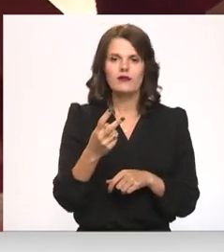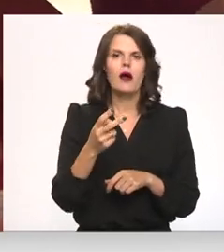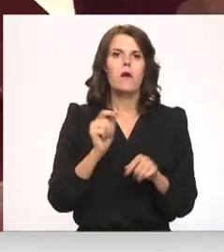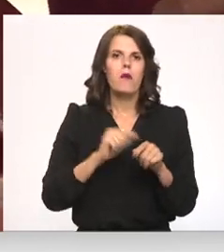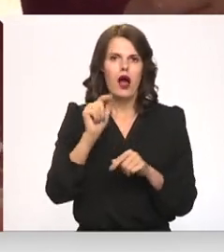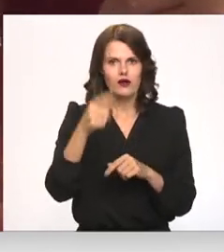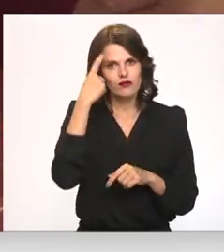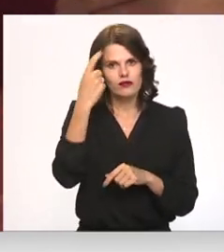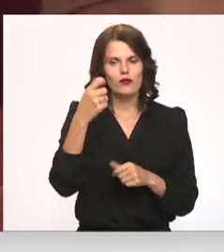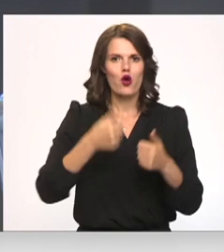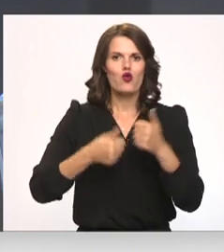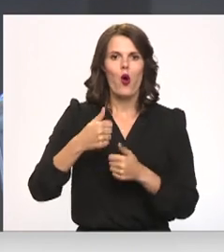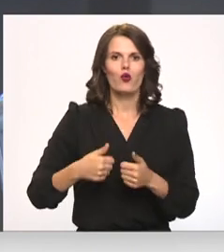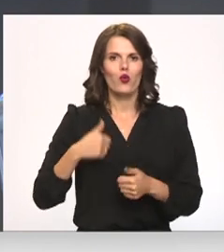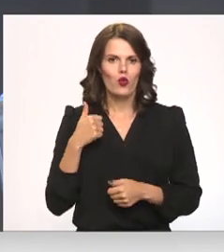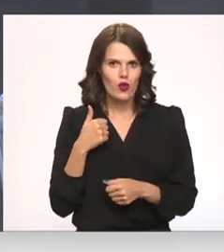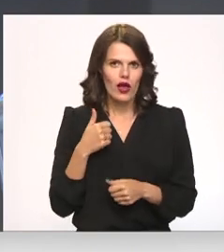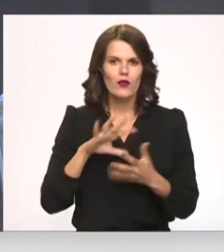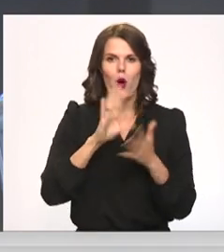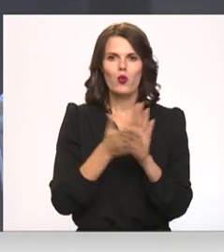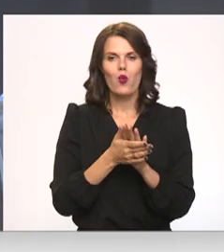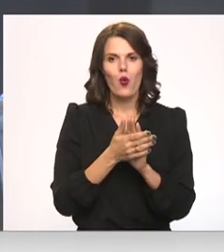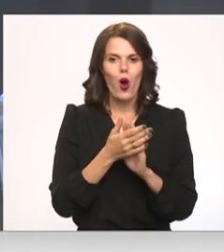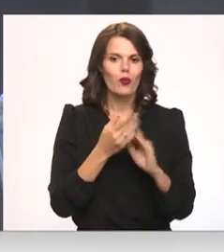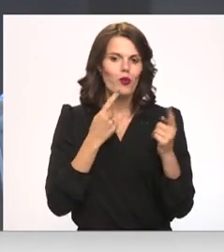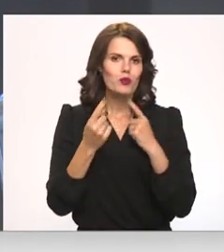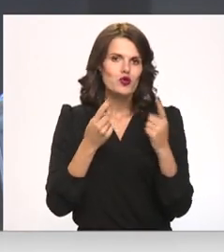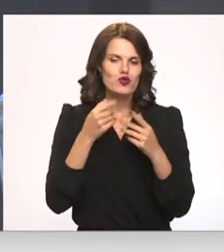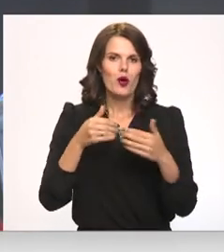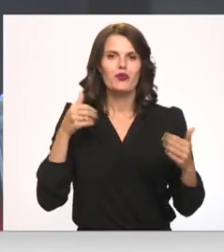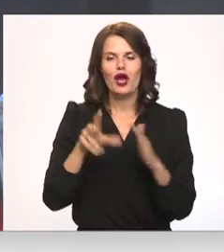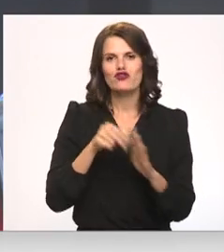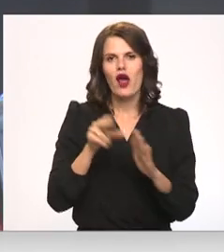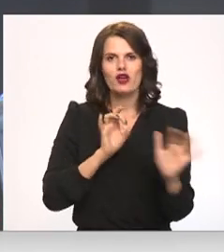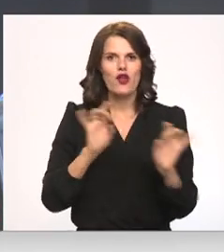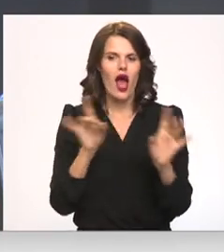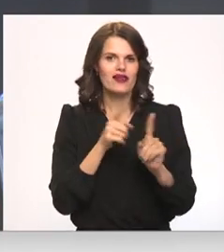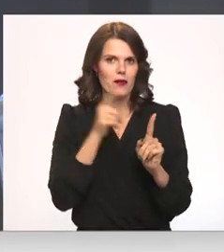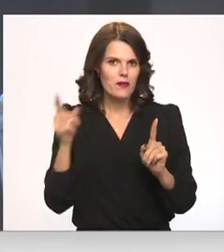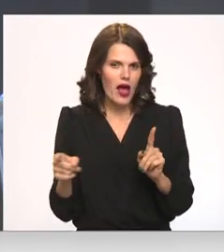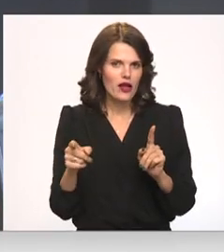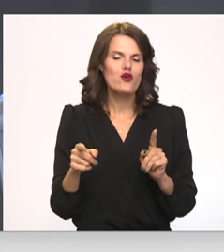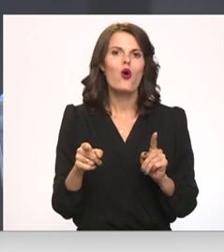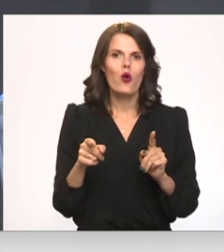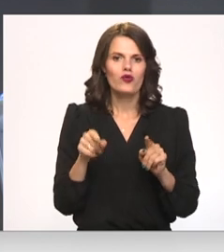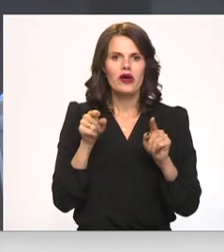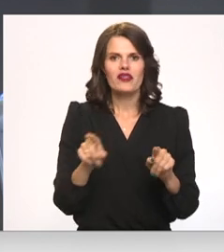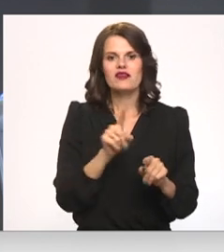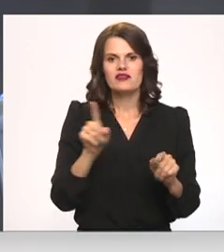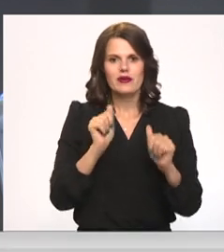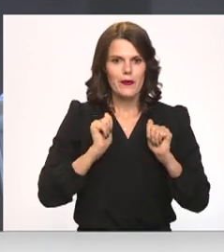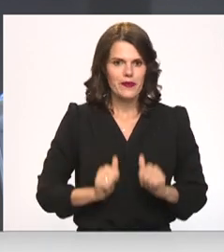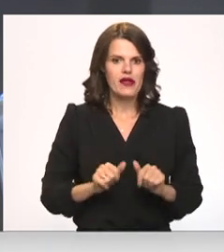pārkāpumiem ziņo konkurenti. Kopumā, ja mēs runājam par priekšvēlēšanu aģitācijas periodu, tad varētu teikt, ka tas ir diezgan mierīgs.